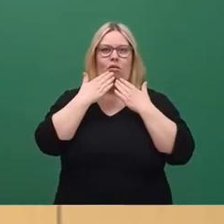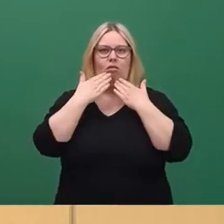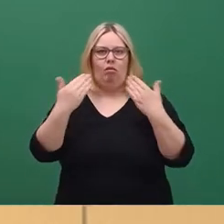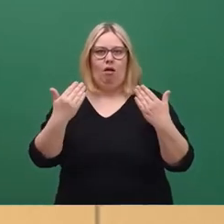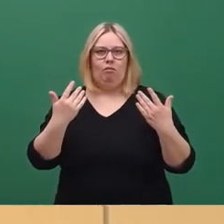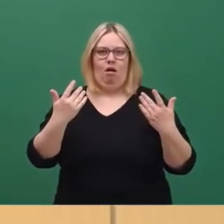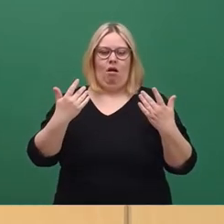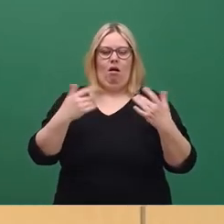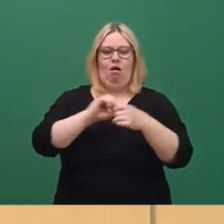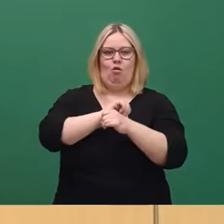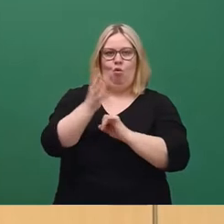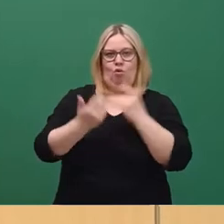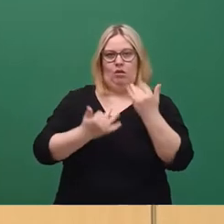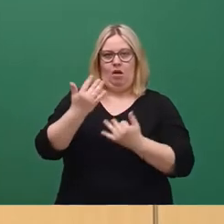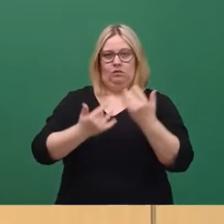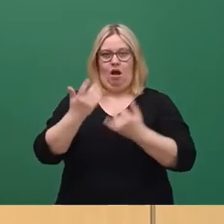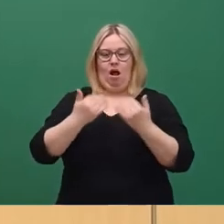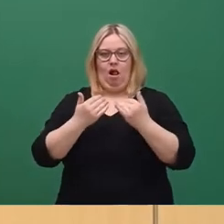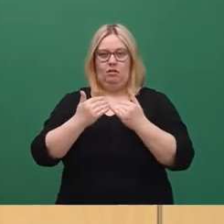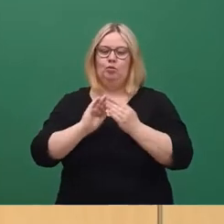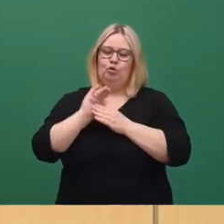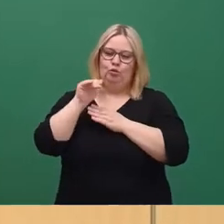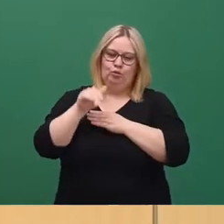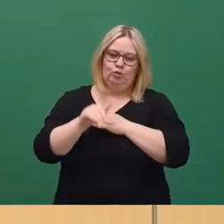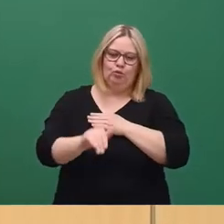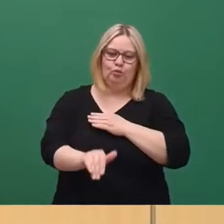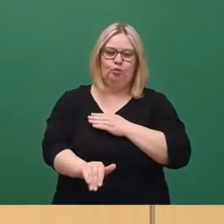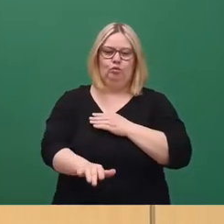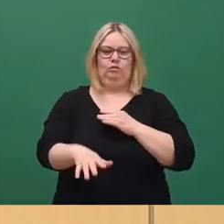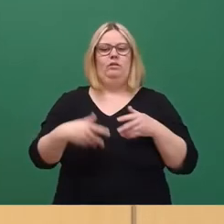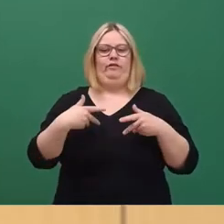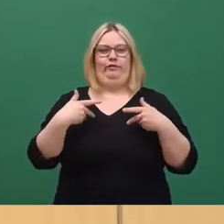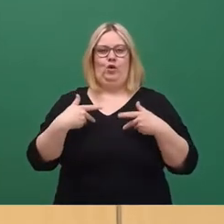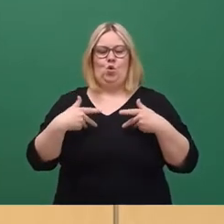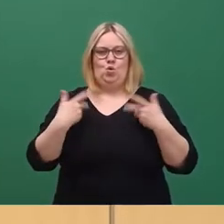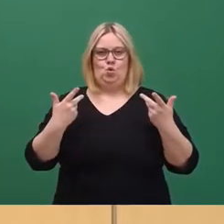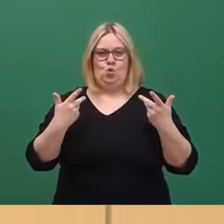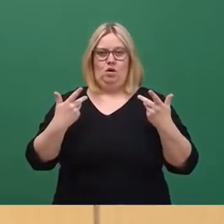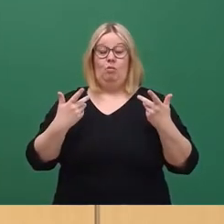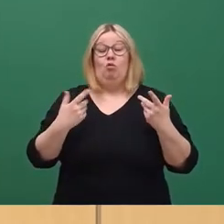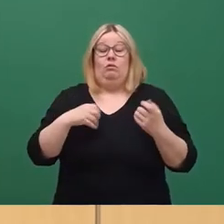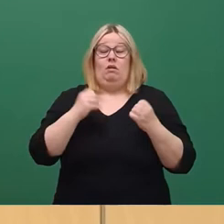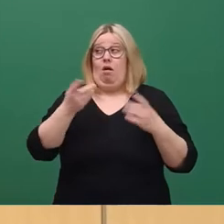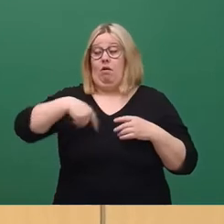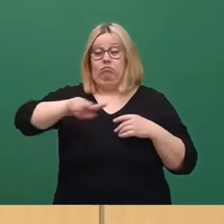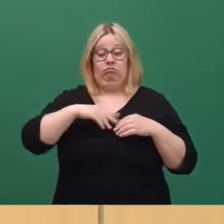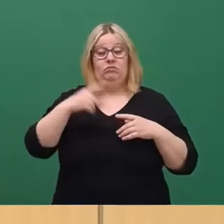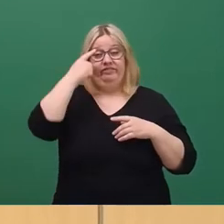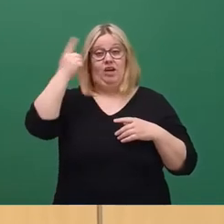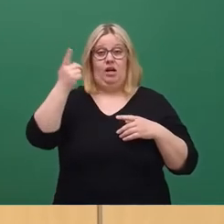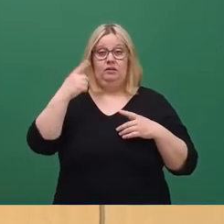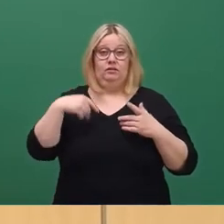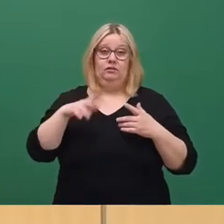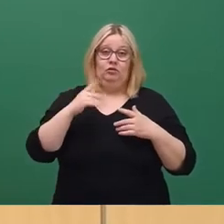die Corona-Zahlen in den vergangenen Wochen doch deutlich nach unten entwickelt haben. Wir sind uns sicherlich einig, dass nach den vergangenen